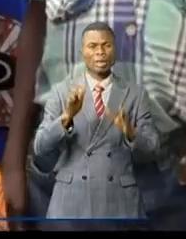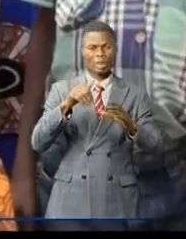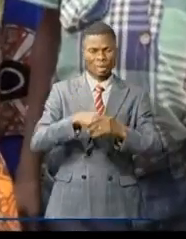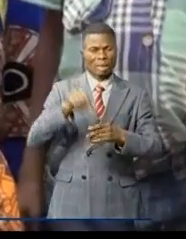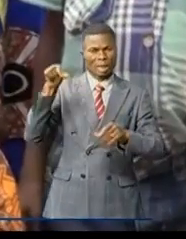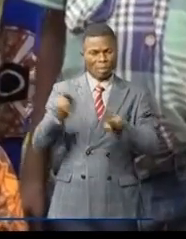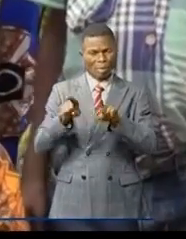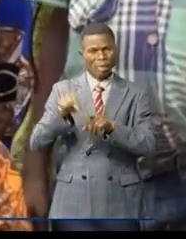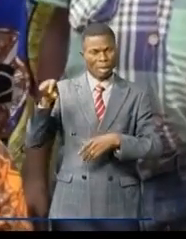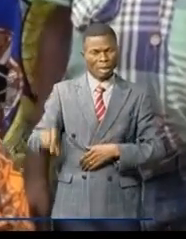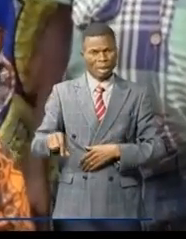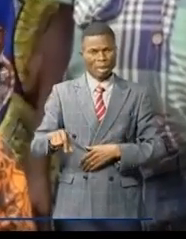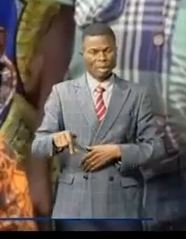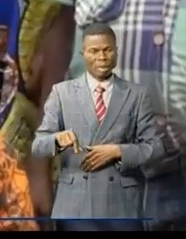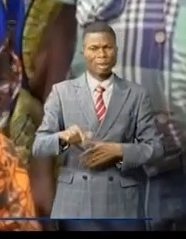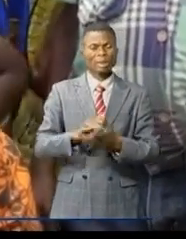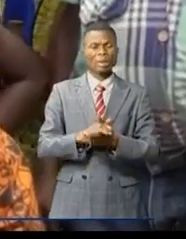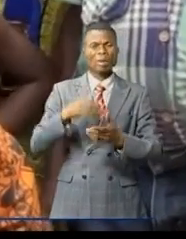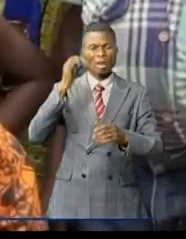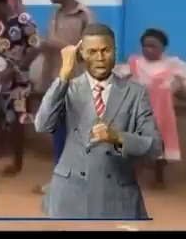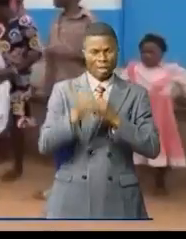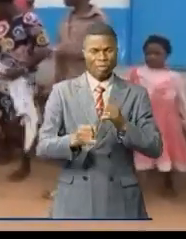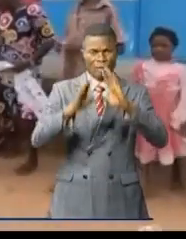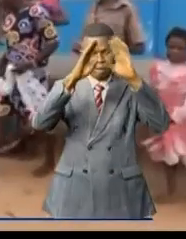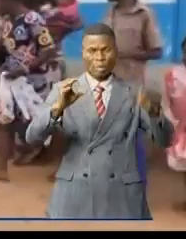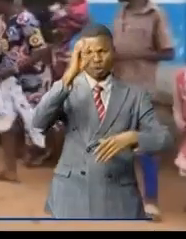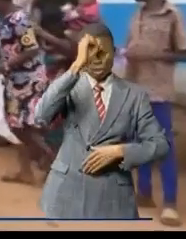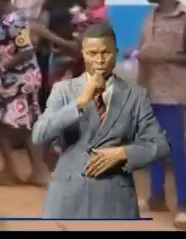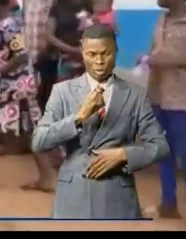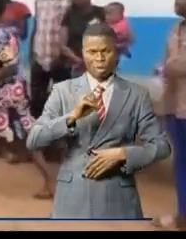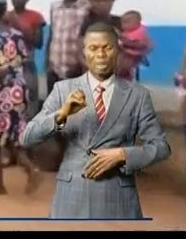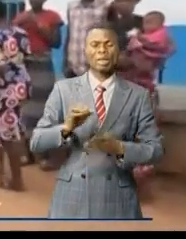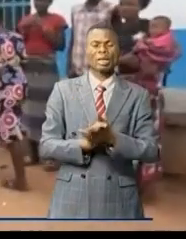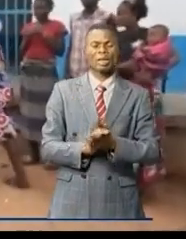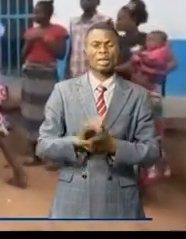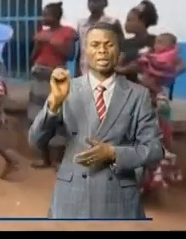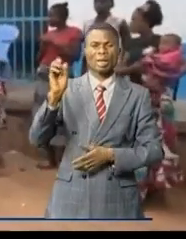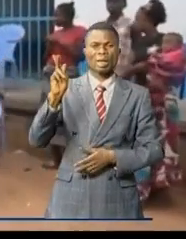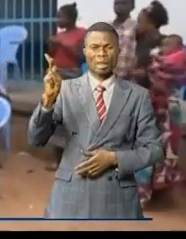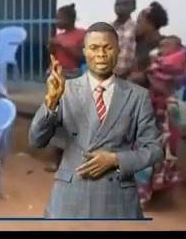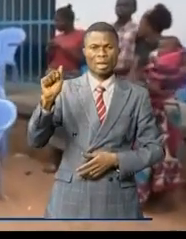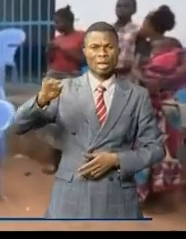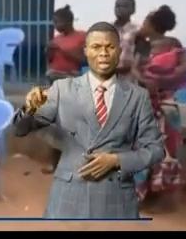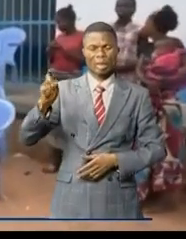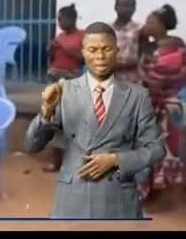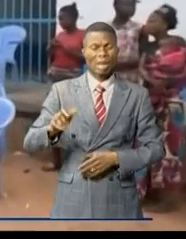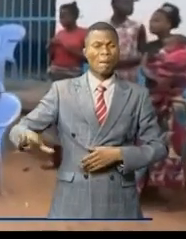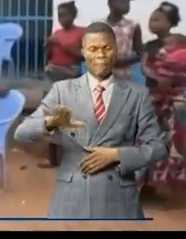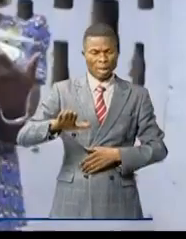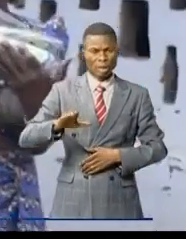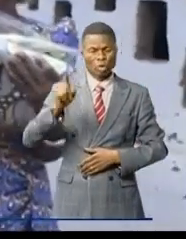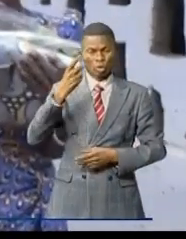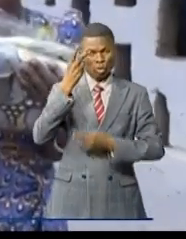même quartier à Bipemba pour chuter à l'orphelinat Kajac dans la commune de la Canchi. Partout où elle est passée,